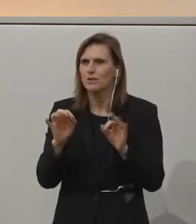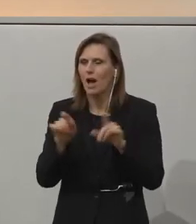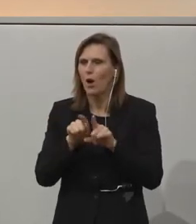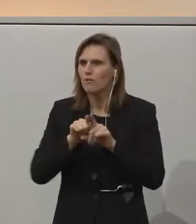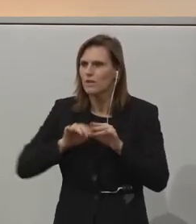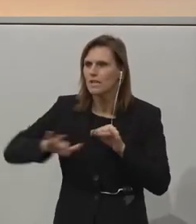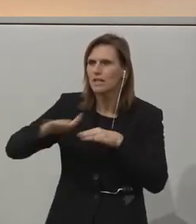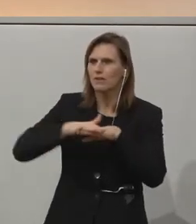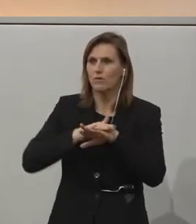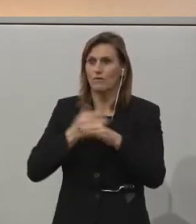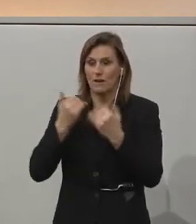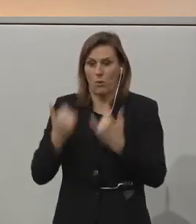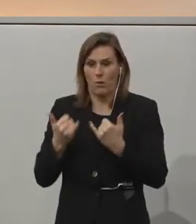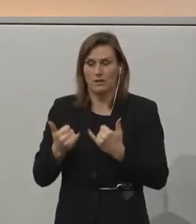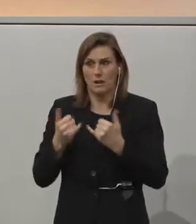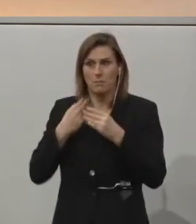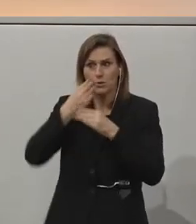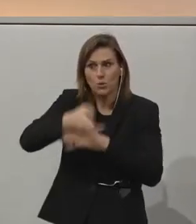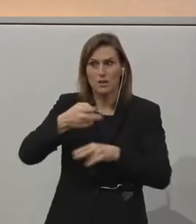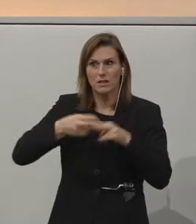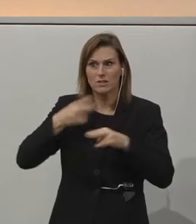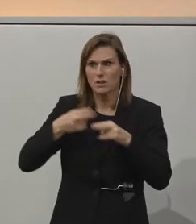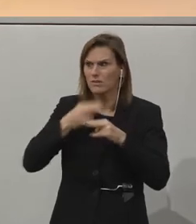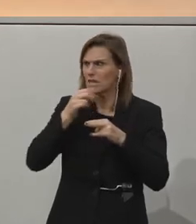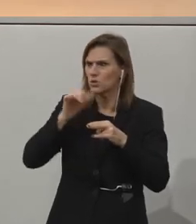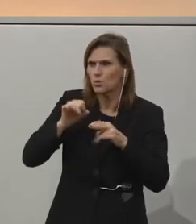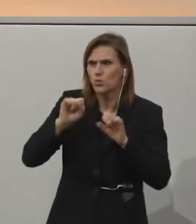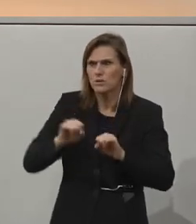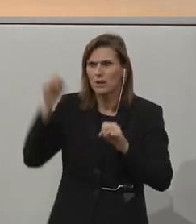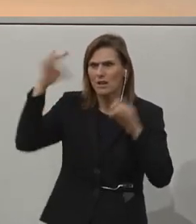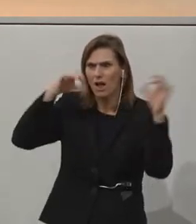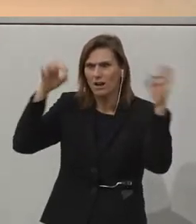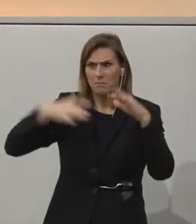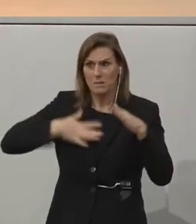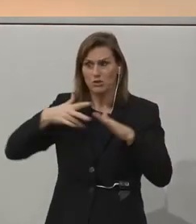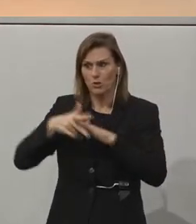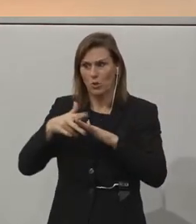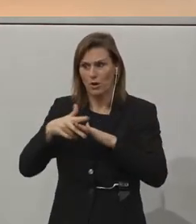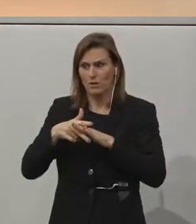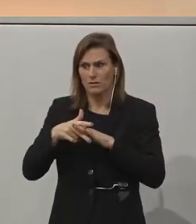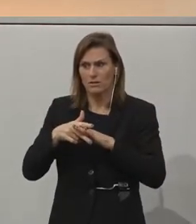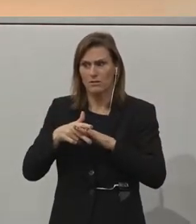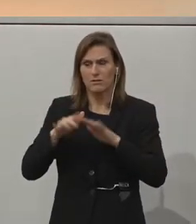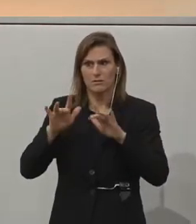difficulty reading the menu. I mean, thank God for the iPhone, which has got a kind of torch. But